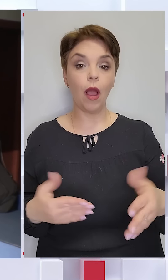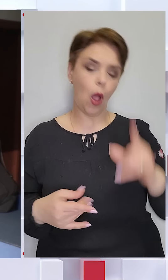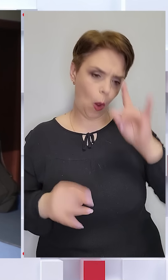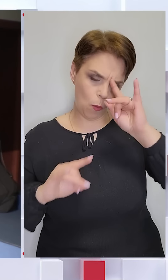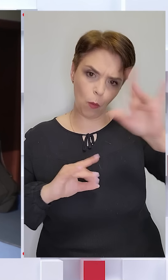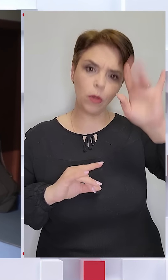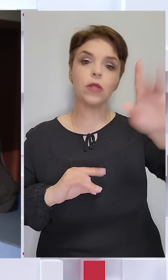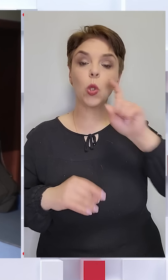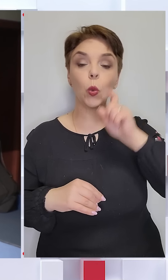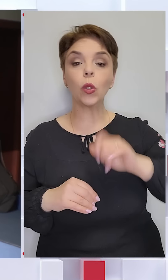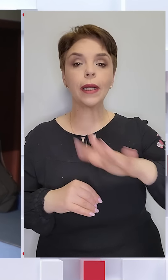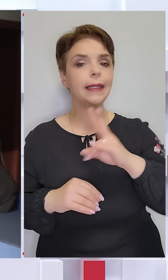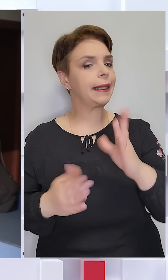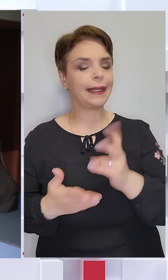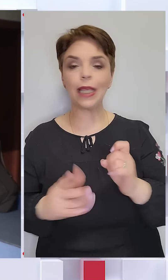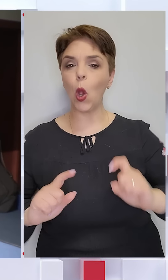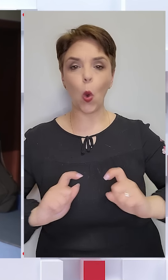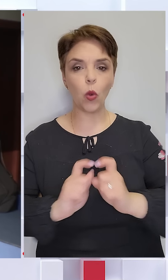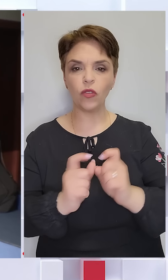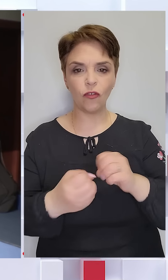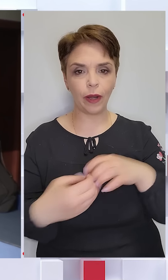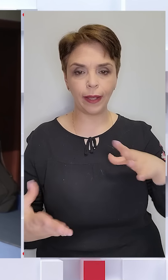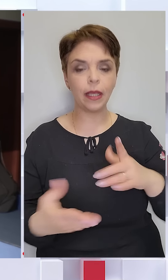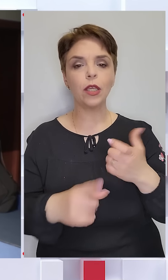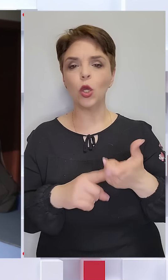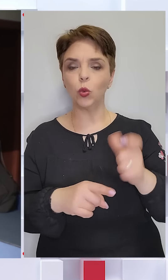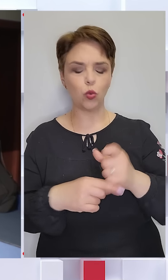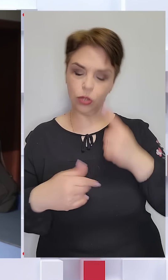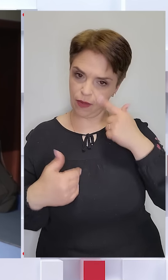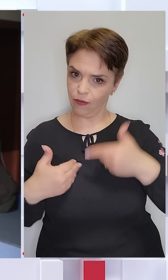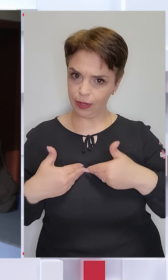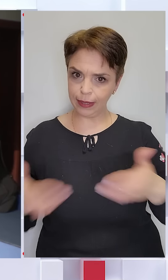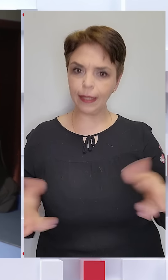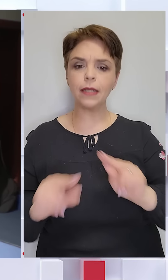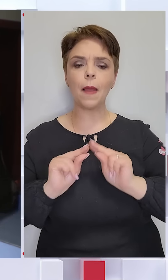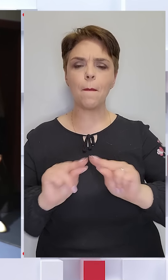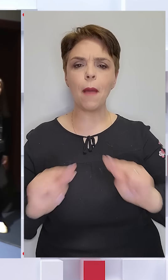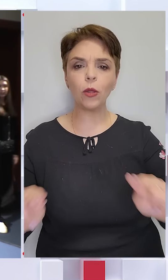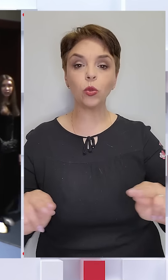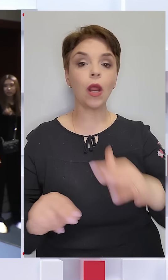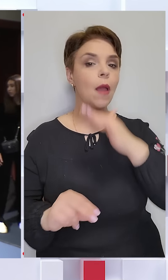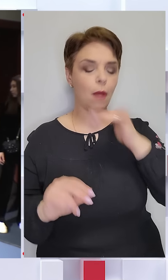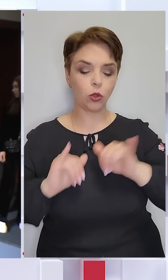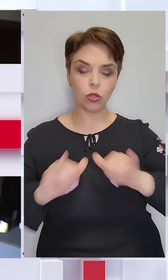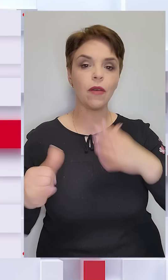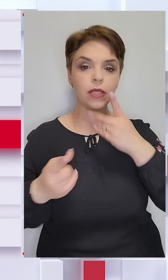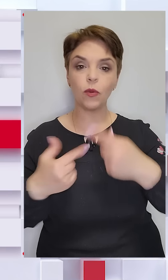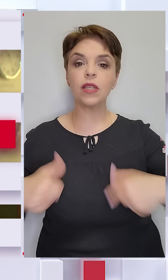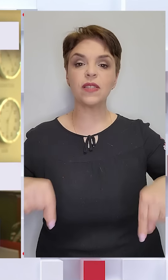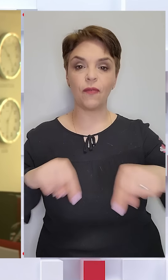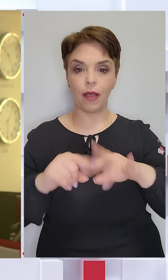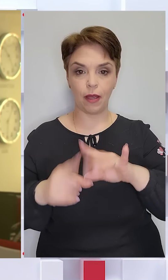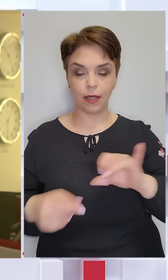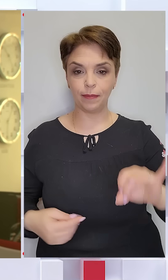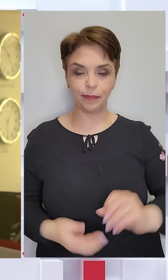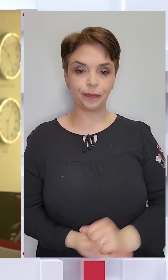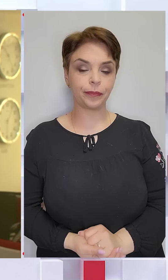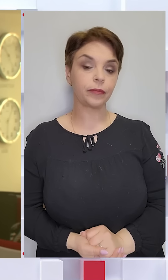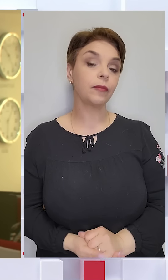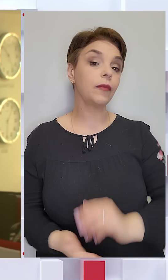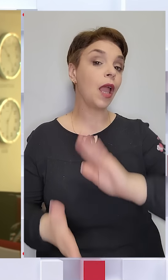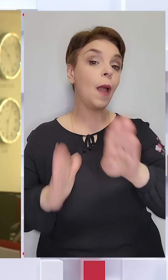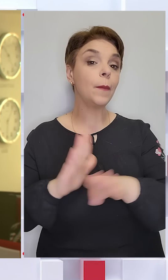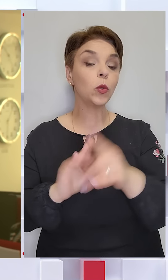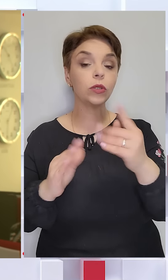популяризують Україну, не є конфліктні, є дуже відкриті, менторять багато кого і розвивають свої сфери. Під